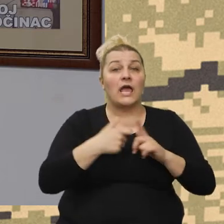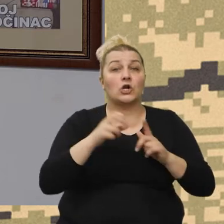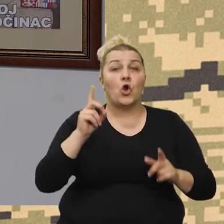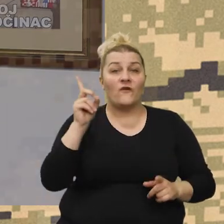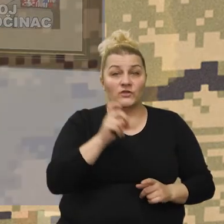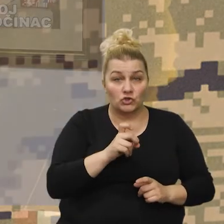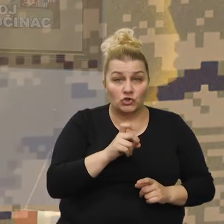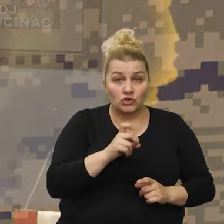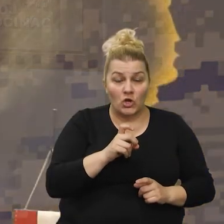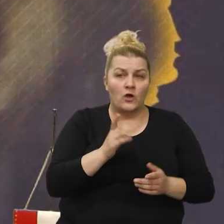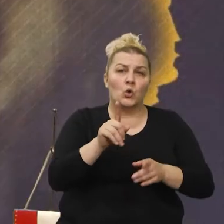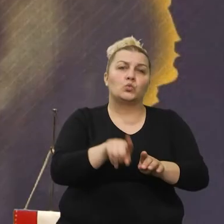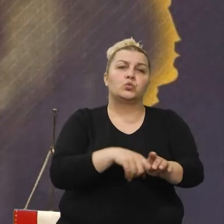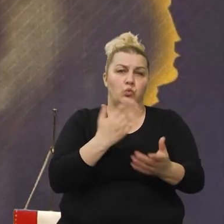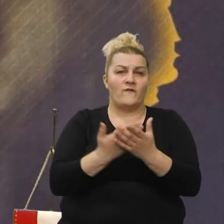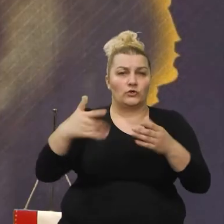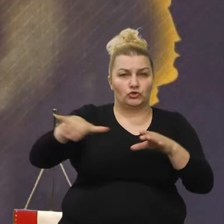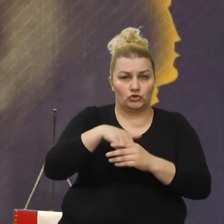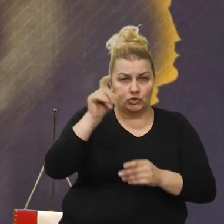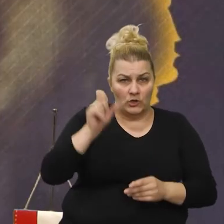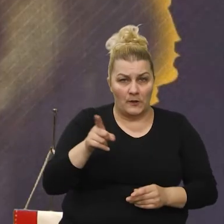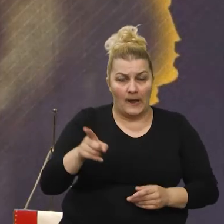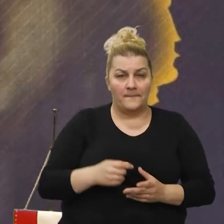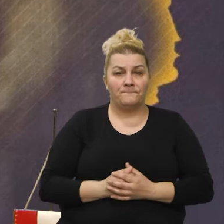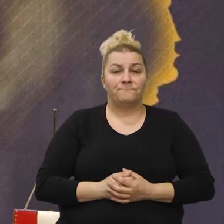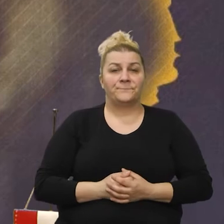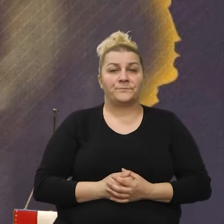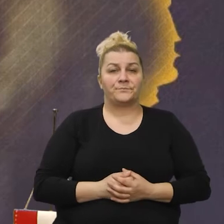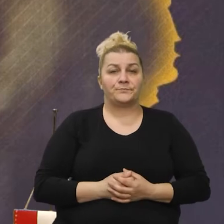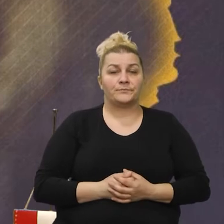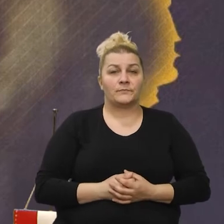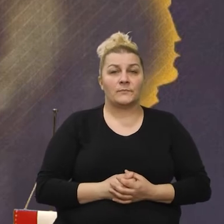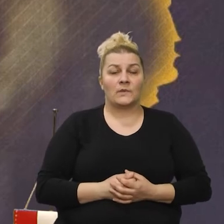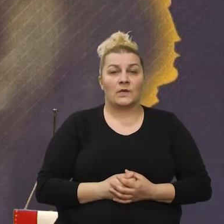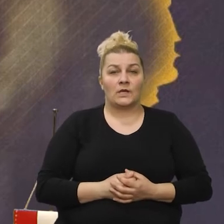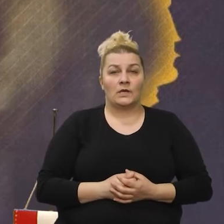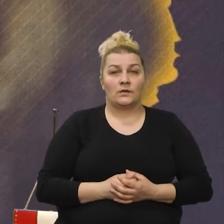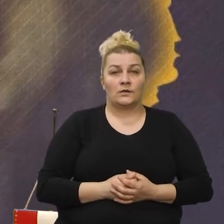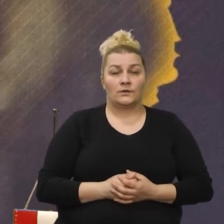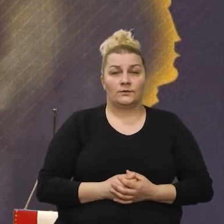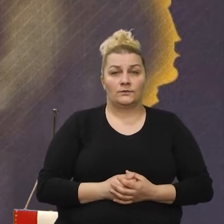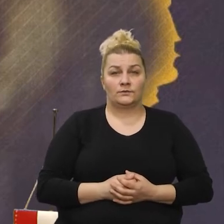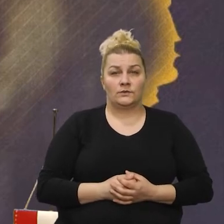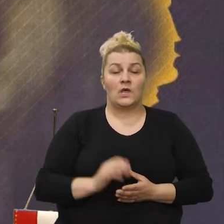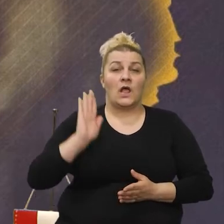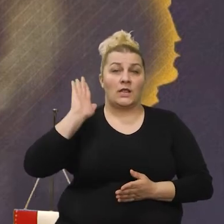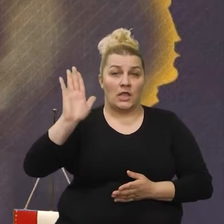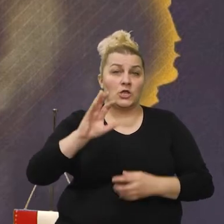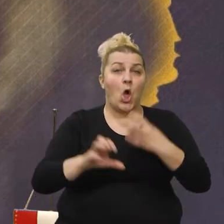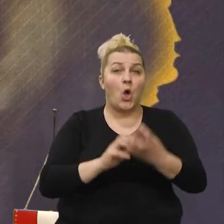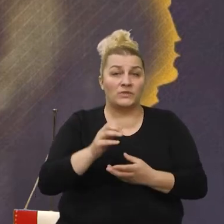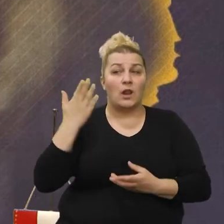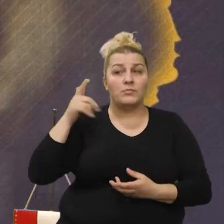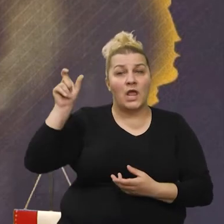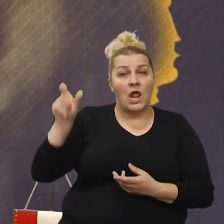zaposlenik. I, kako potječe iz obitelji stradalog